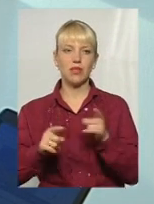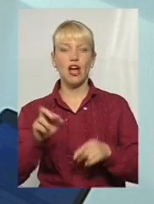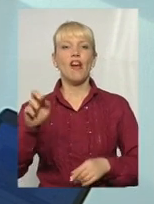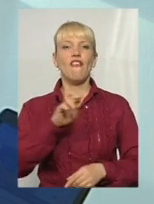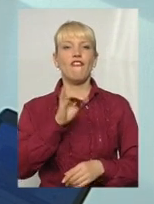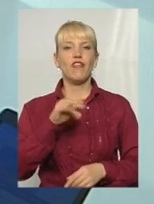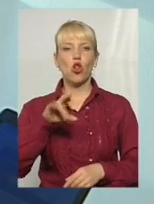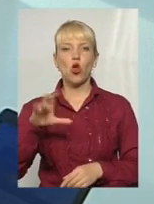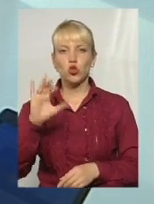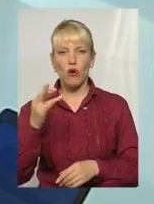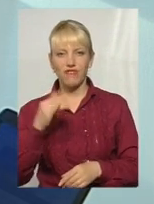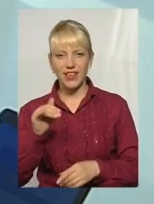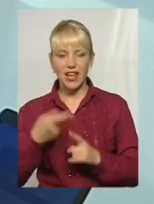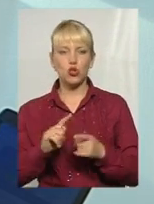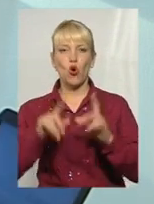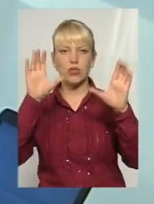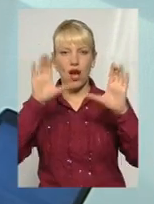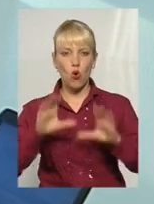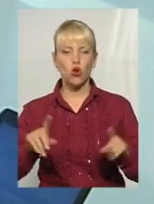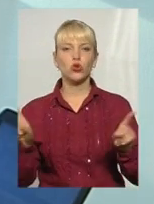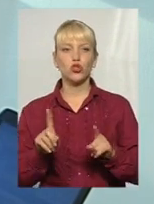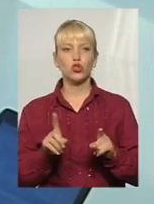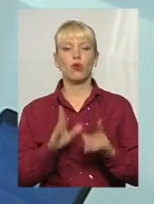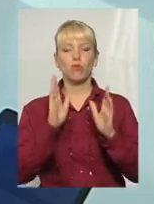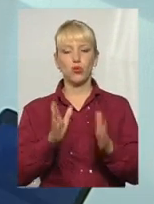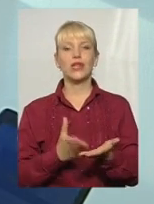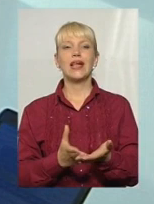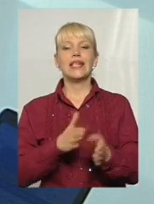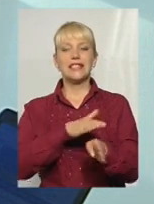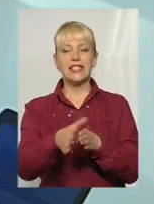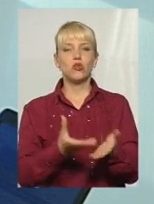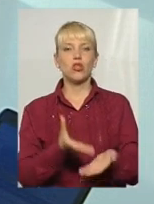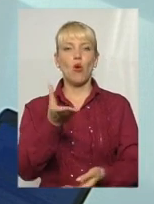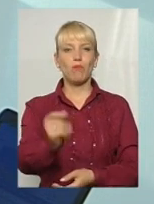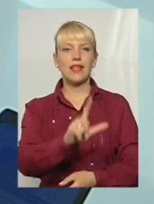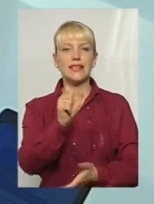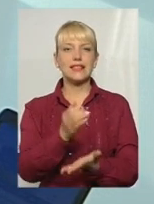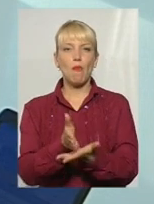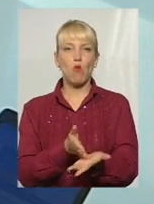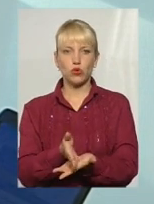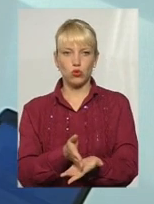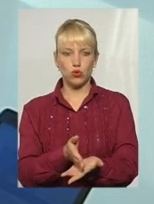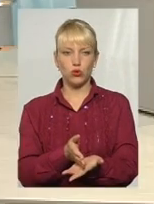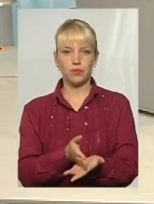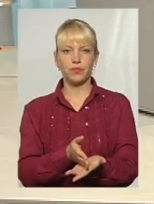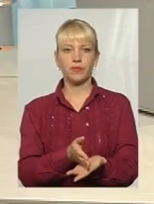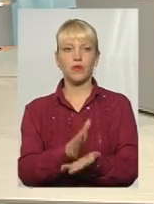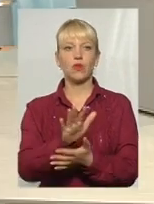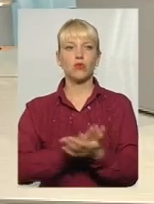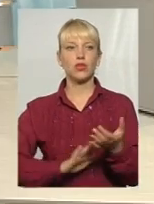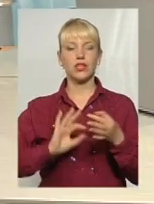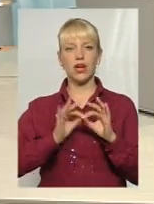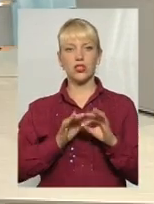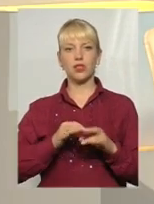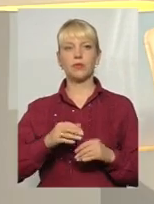цього закону, що буде здійснюватись оплата за послугу. Ми продовжуємо детальніше